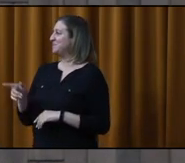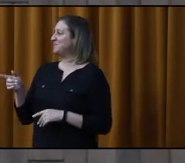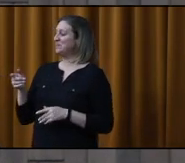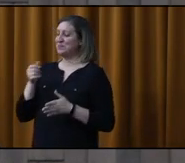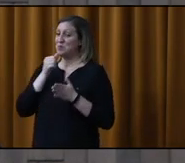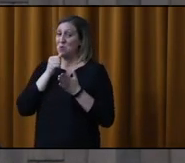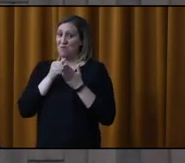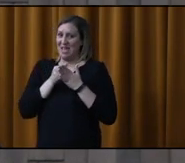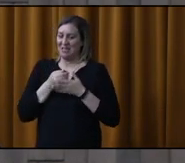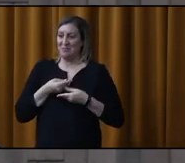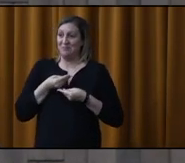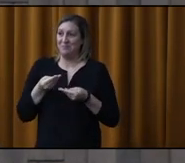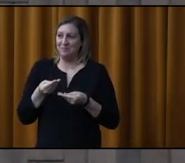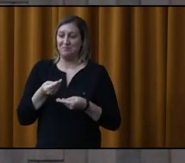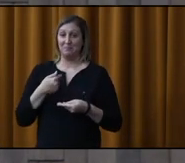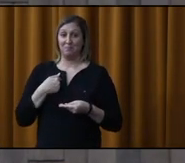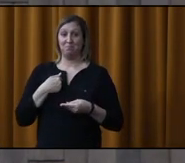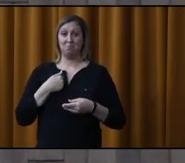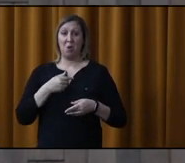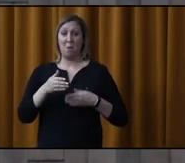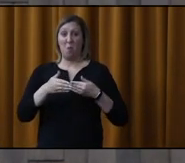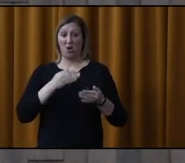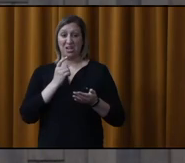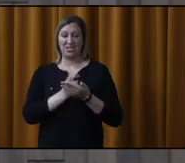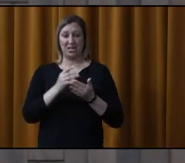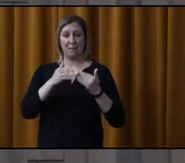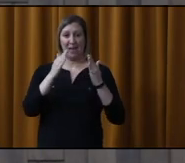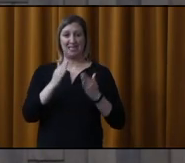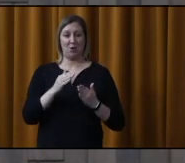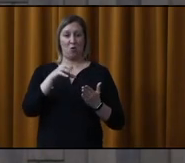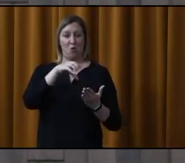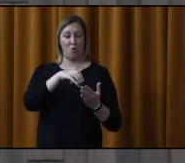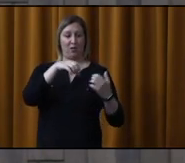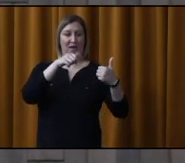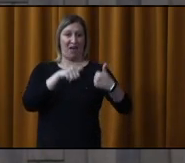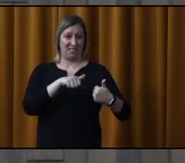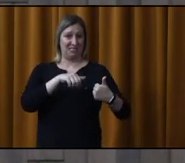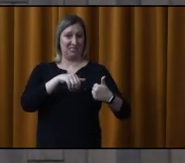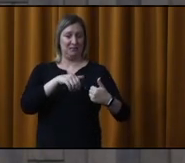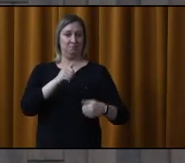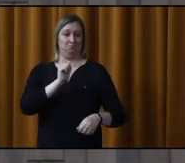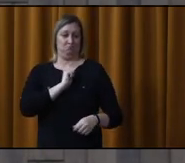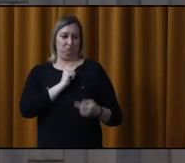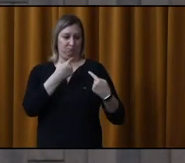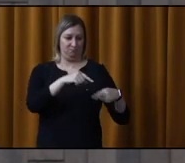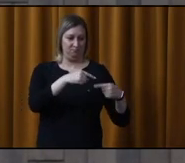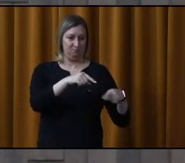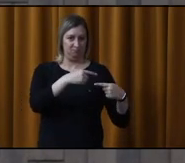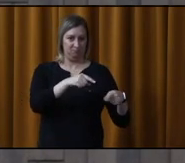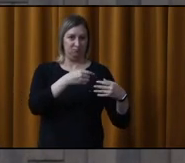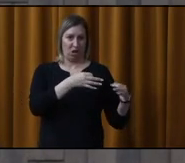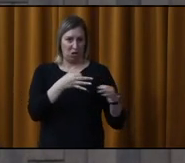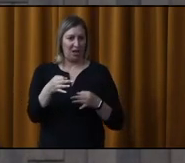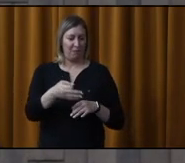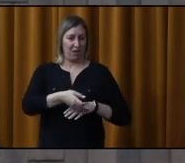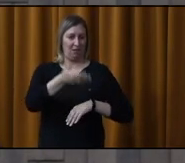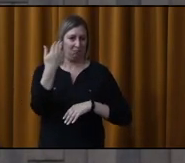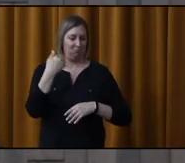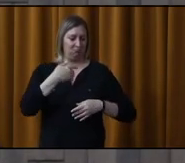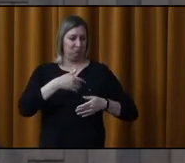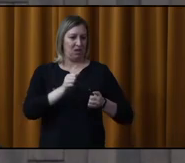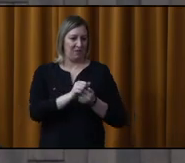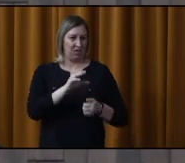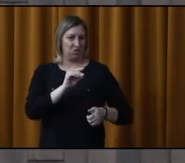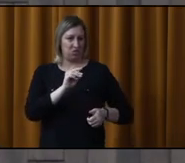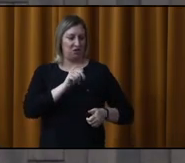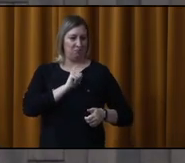confidence, j'ai failli acheter la maison en face du parc. J'ai moi-même régulièrement été au Parc des moissons à des centaines de reprises